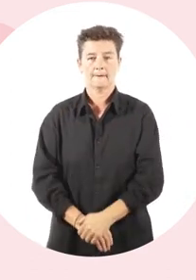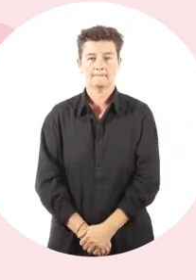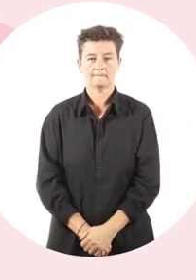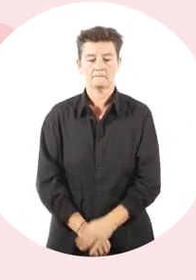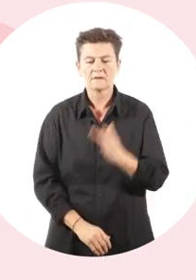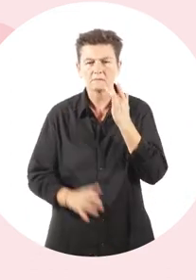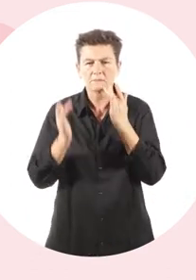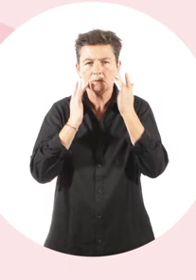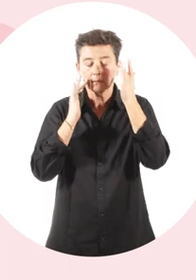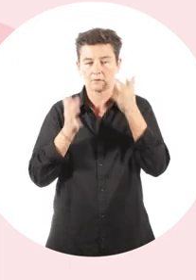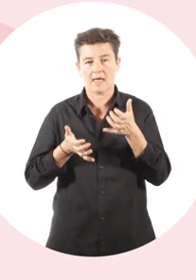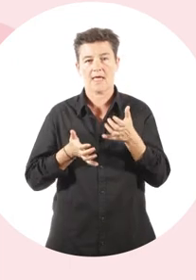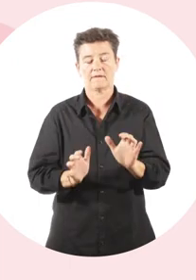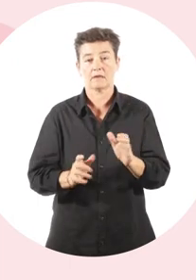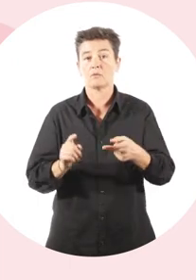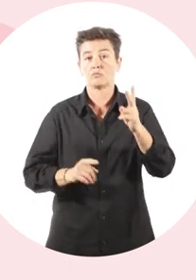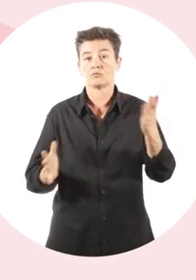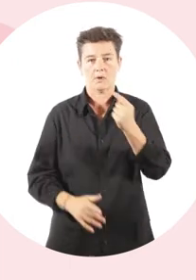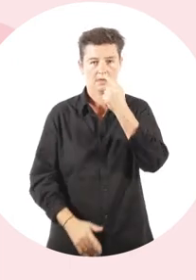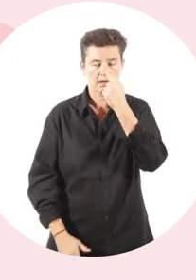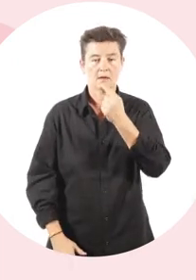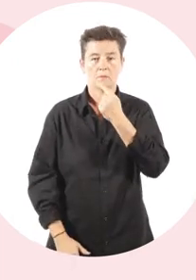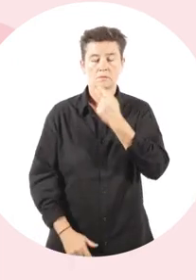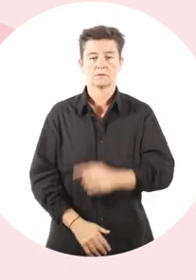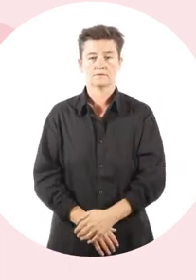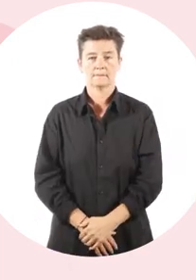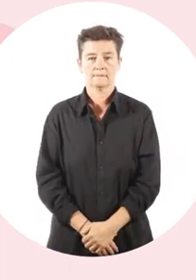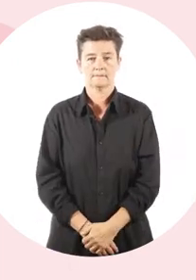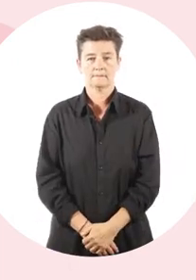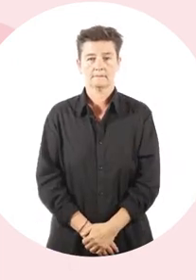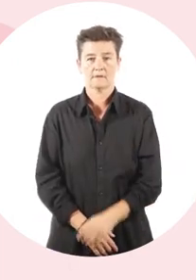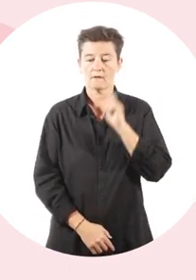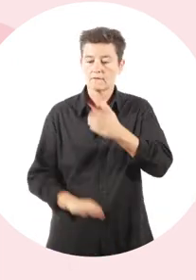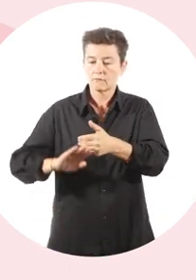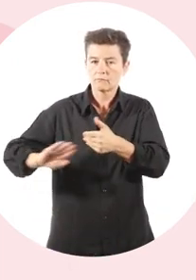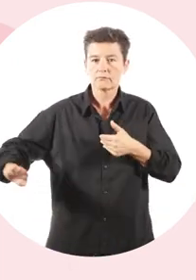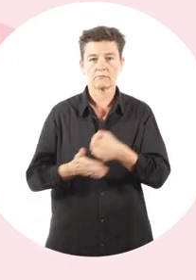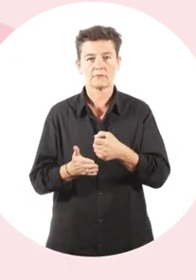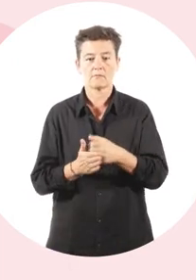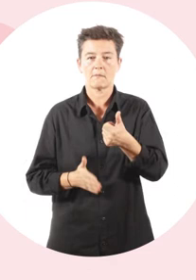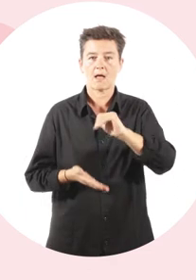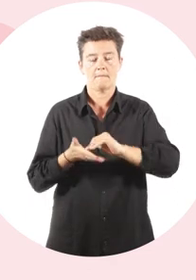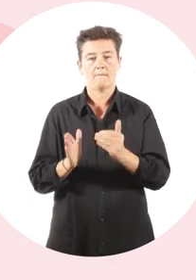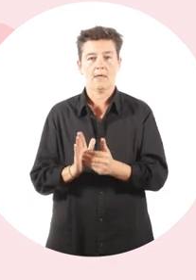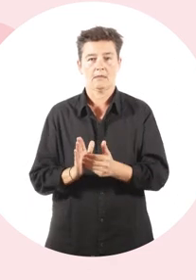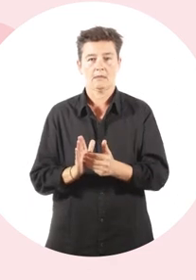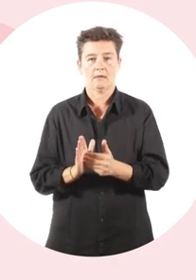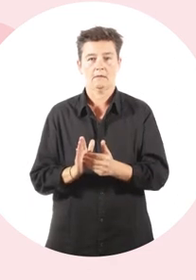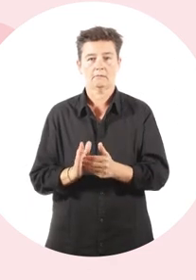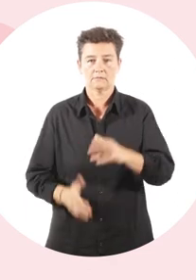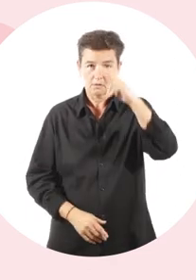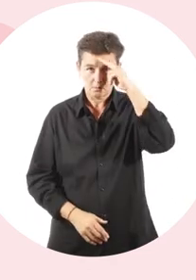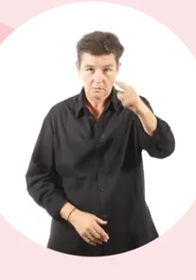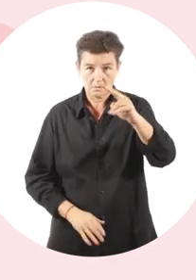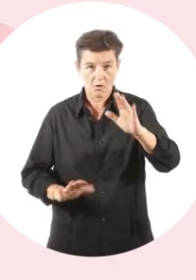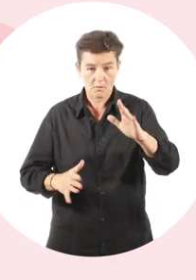puis jetez-le. Évitez de vous toucher le visage, en particulier le nez et la bouche. Respectez une distance d'au moins un mètre avec les